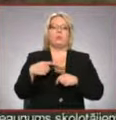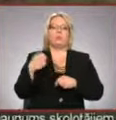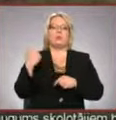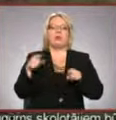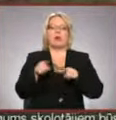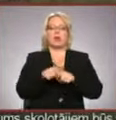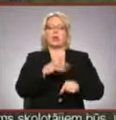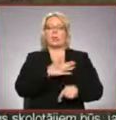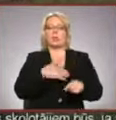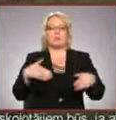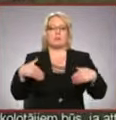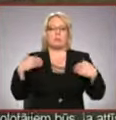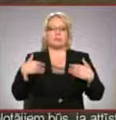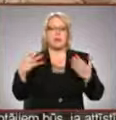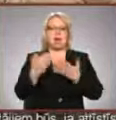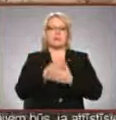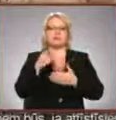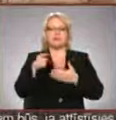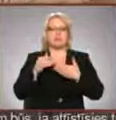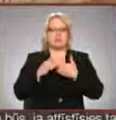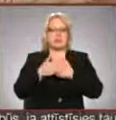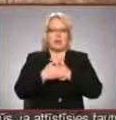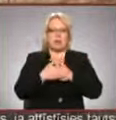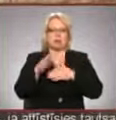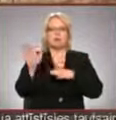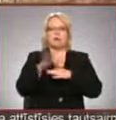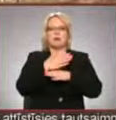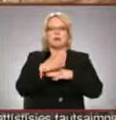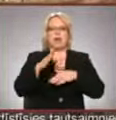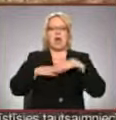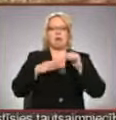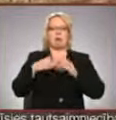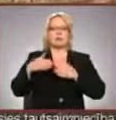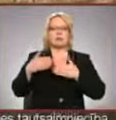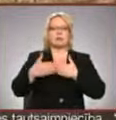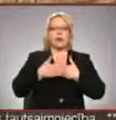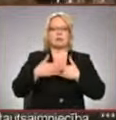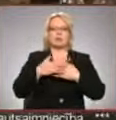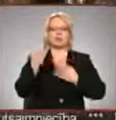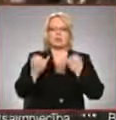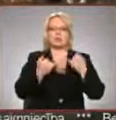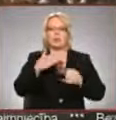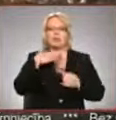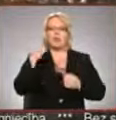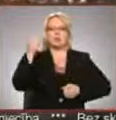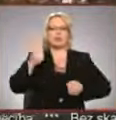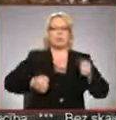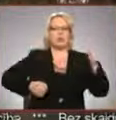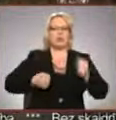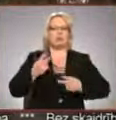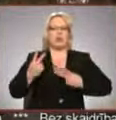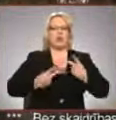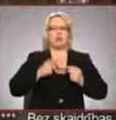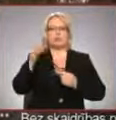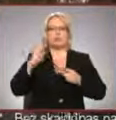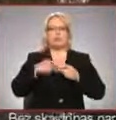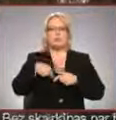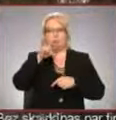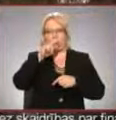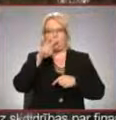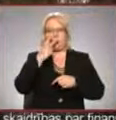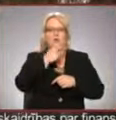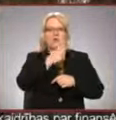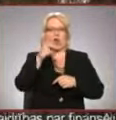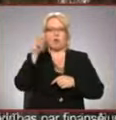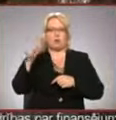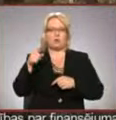arī ļoti priecājās atrast šo slēpņus. Pārsteigu Amatas krastos esot iecienījuši arī daudzi nojošanas entuziāsti un pūtnu vērotāji,